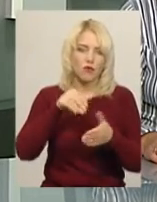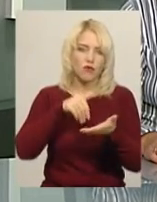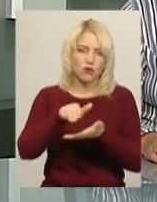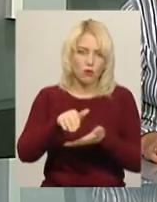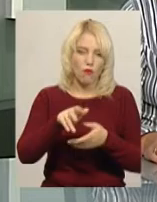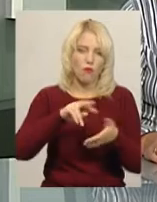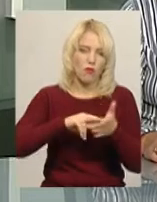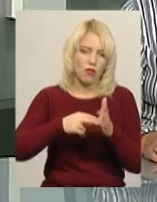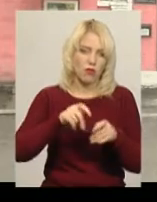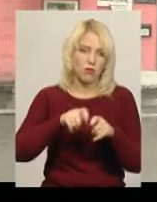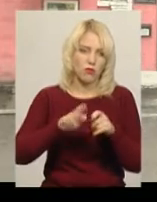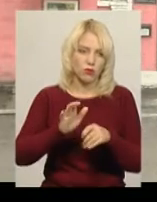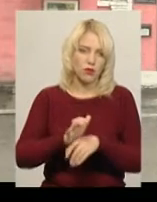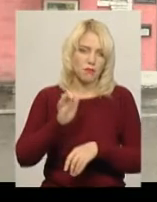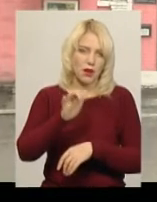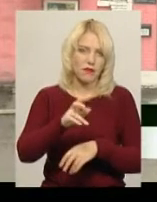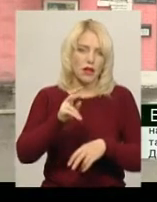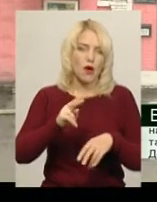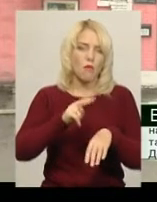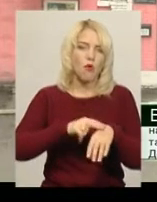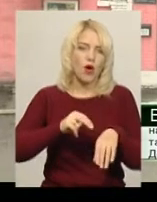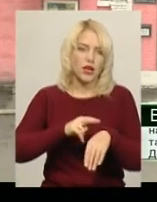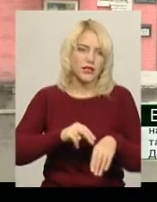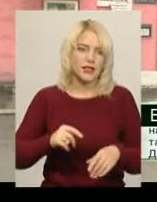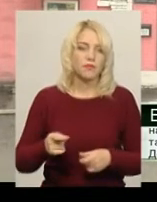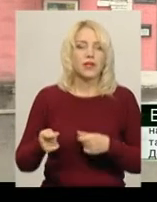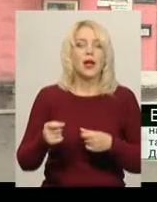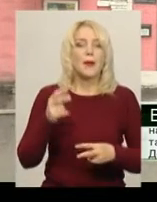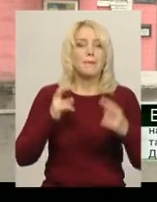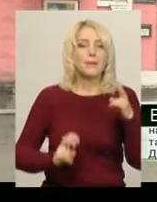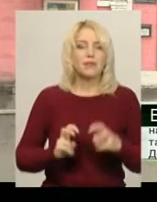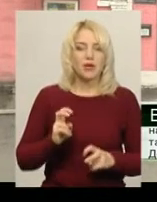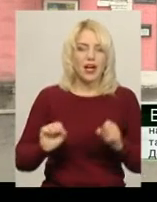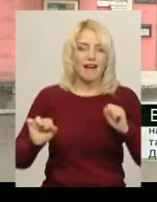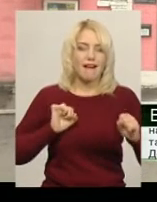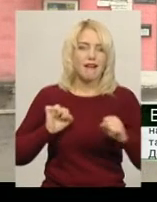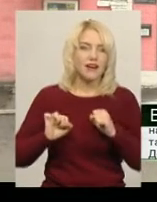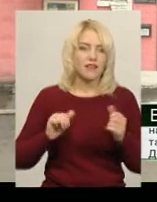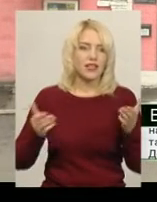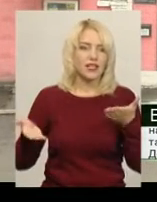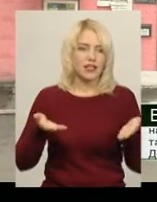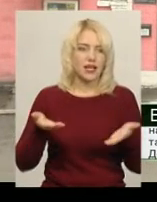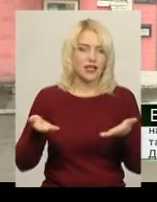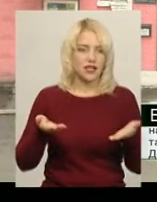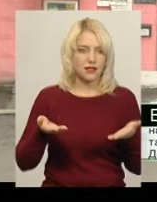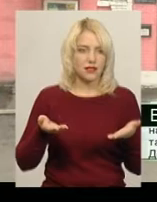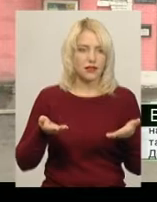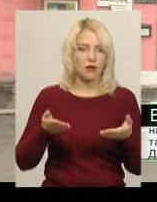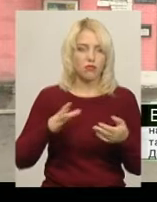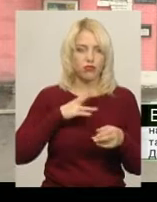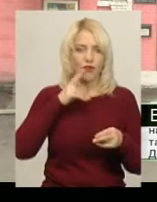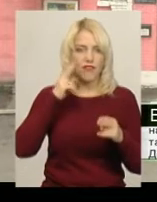В підприємстві керівника керівник був